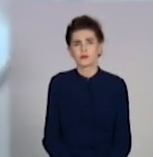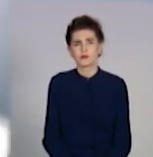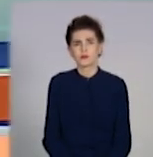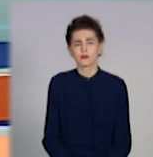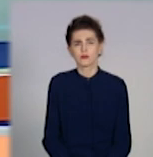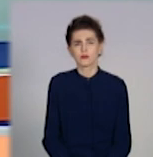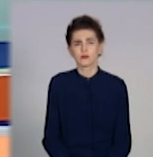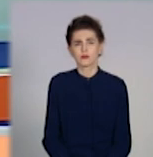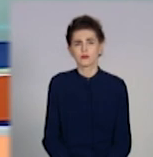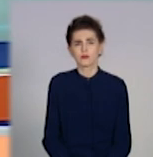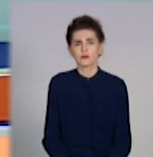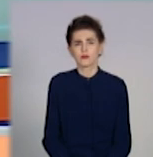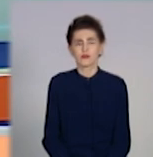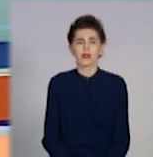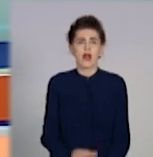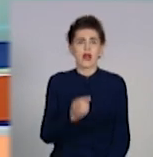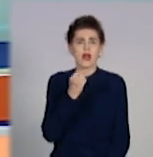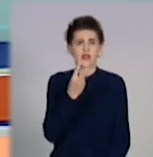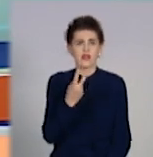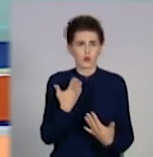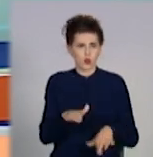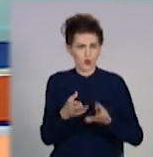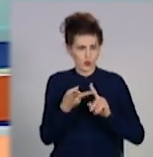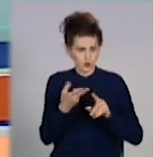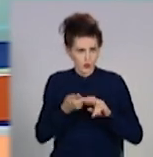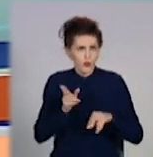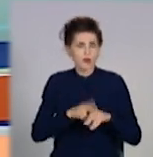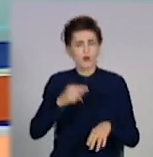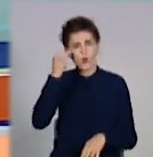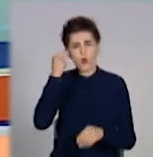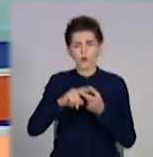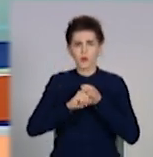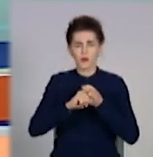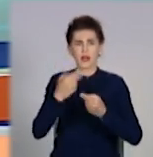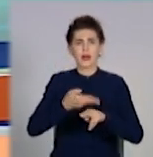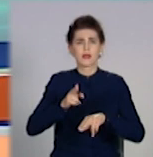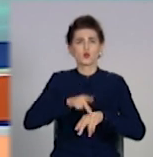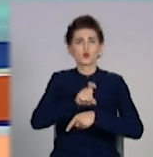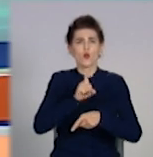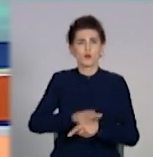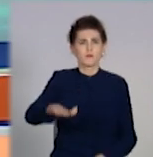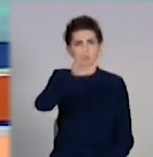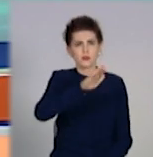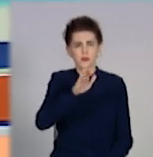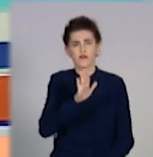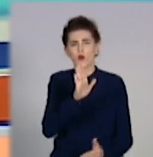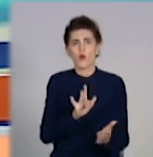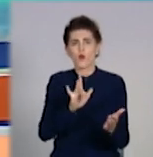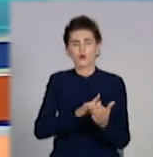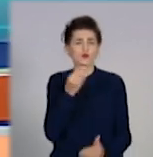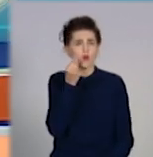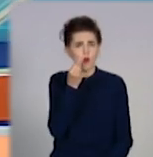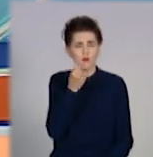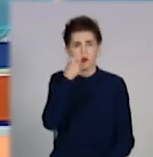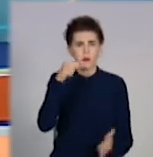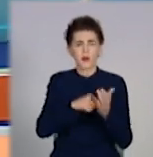Музика 12-й випадок інфікування COVID-19 на Донеччині. Цього разу в Слов'янську. Вірус виявили у